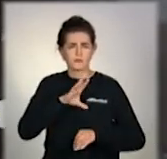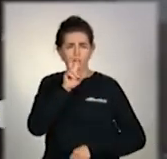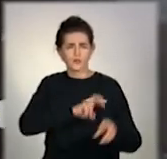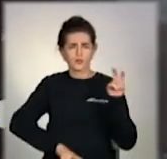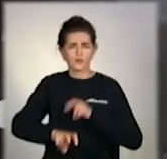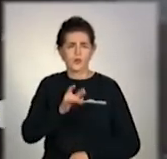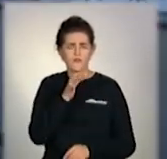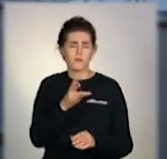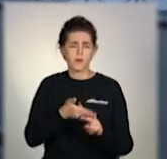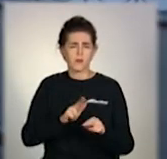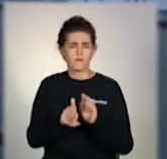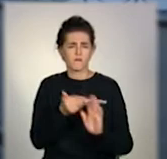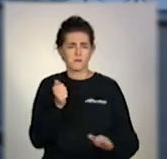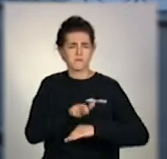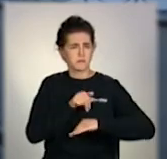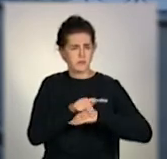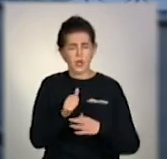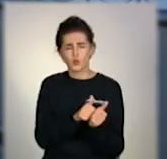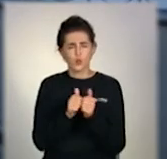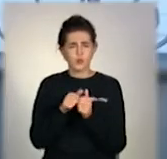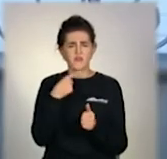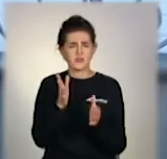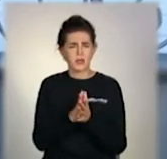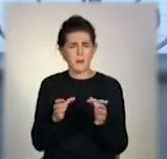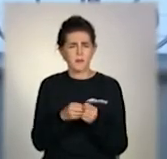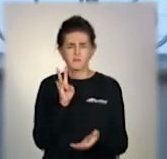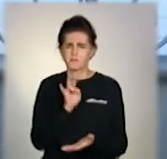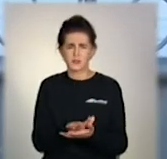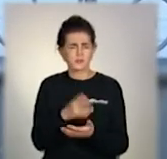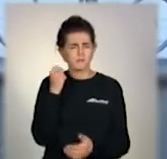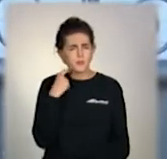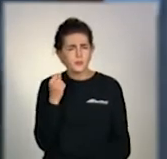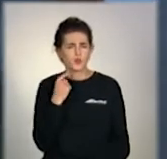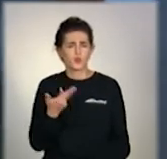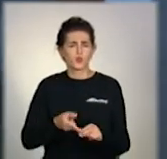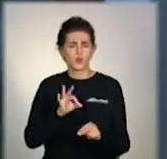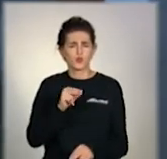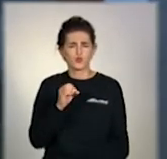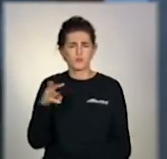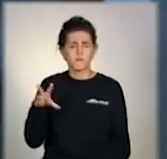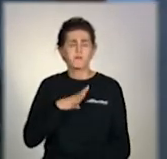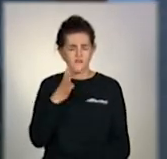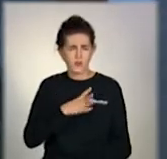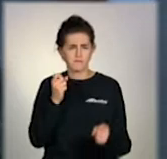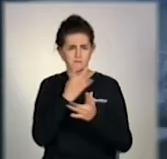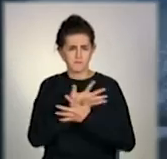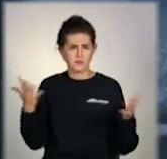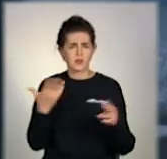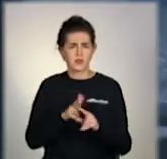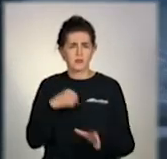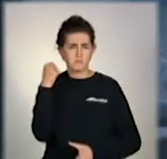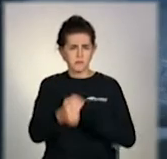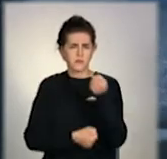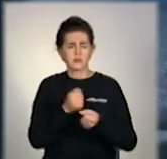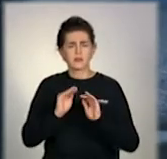Потім вже визвали поліцію. Сусіди розповіли, подружжя постійно пиячить. А відчим, мовляв, навіть привселюдно б'є дітей. Тот